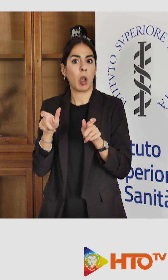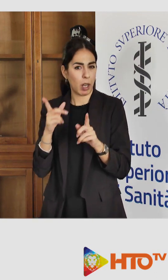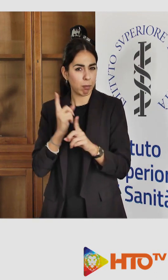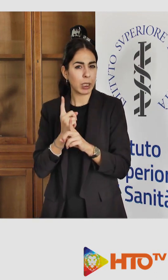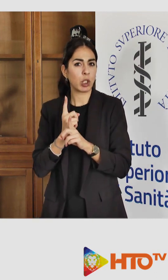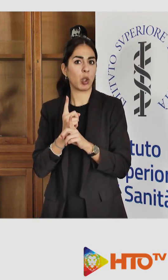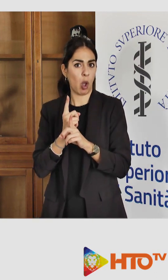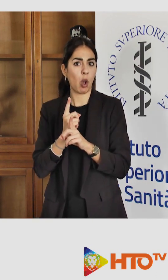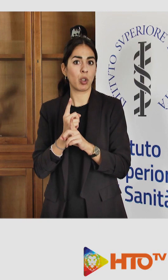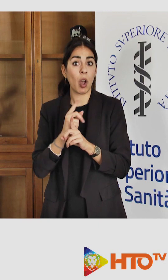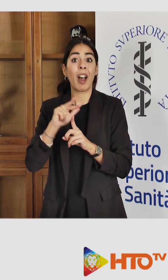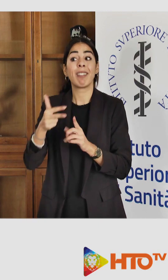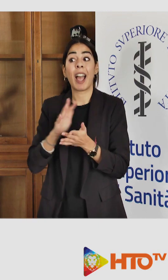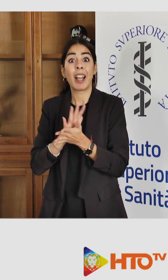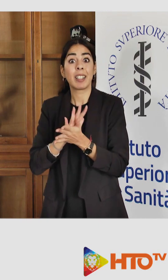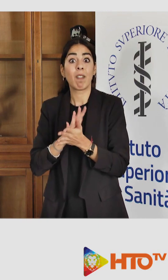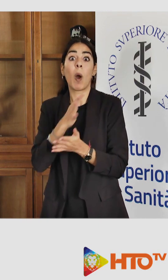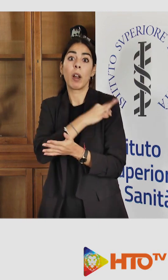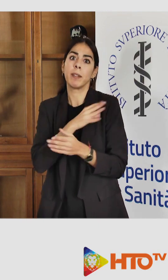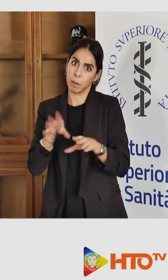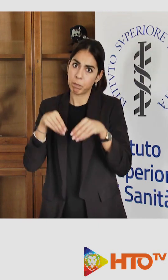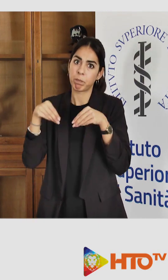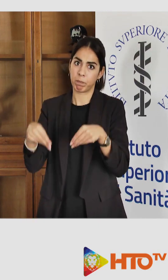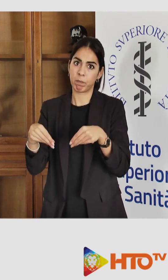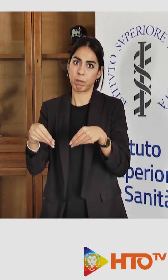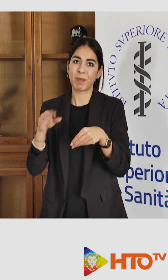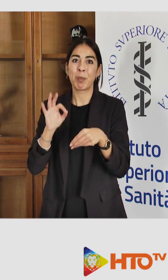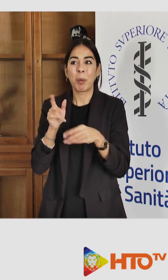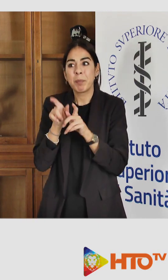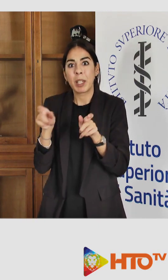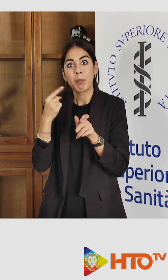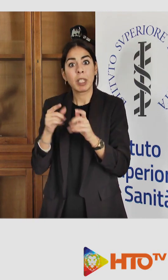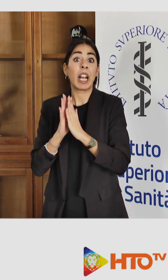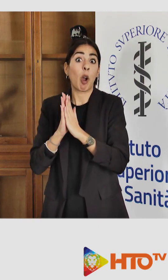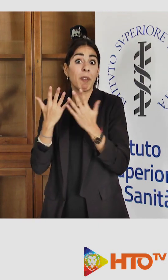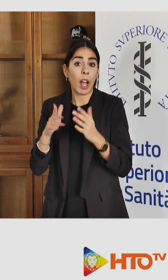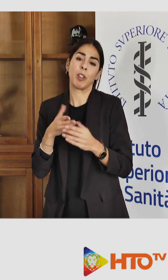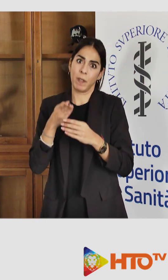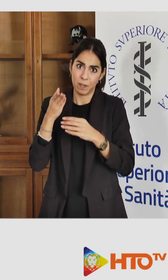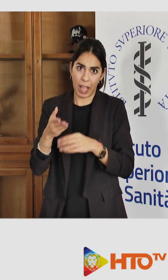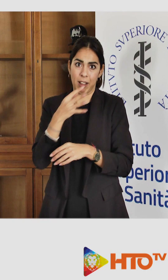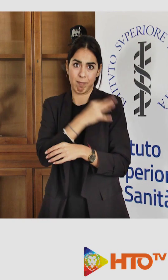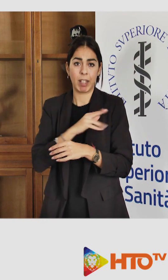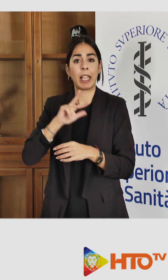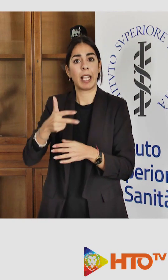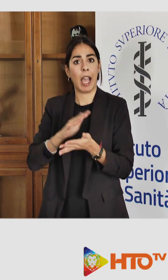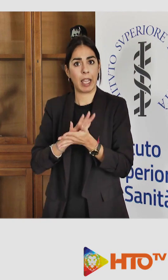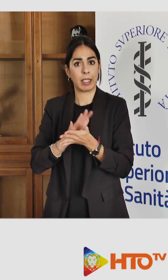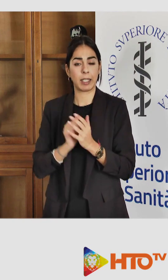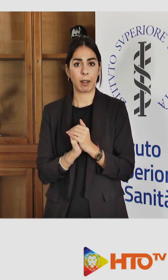fasce di popolazione, per quelle categorie di concittadini per i quali è stato raccomandato dalle indicazioni ministeriali.